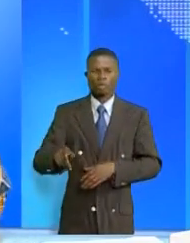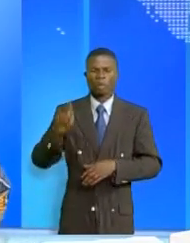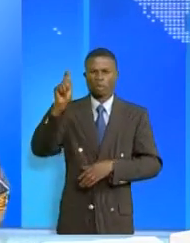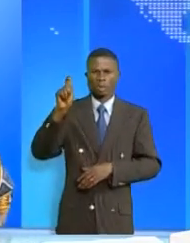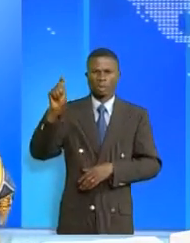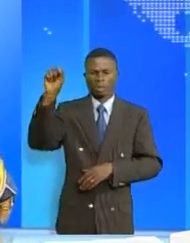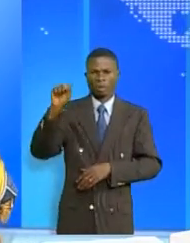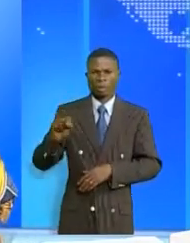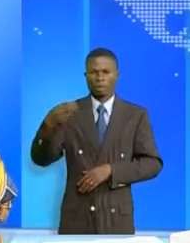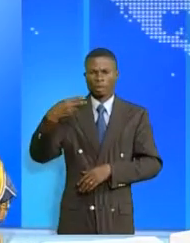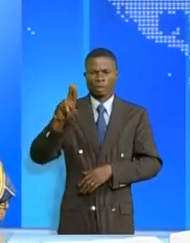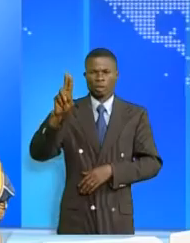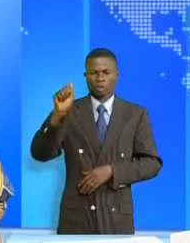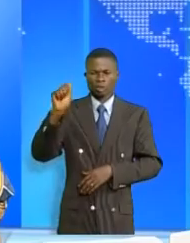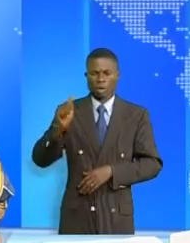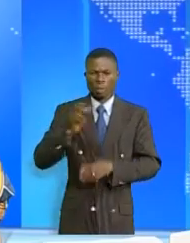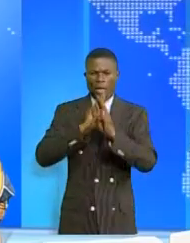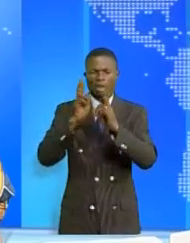la restitution de sa mission